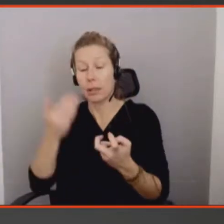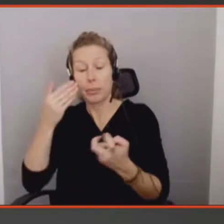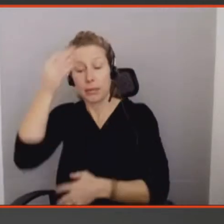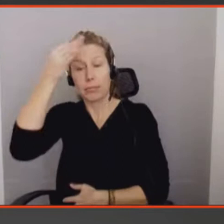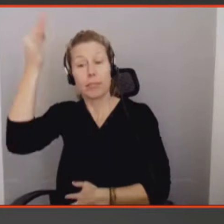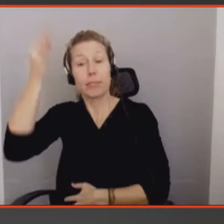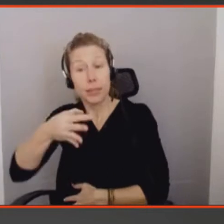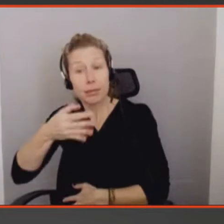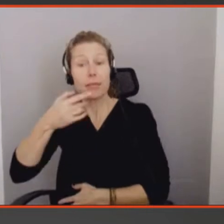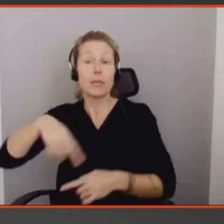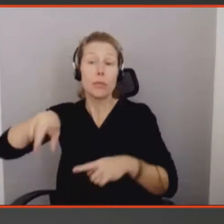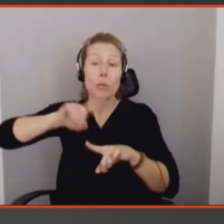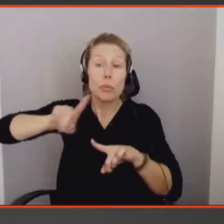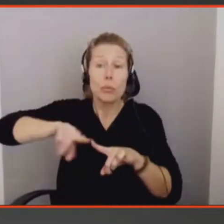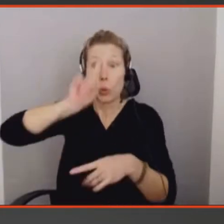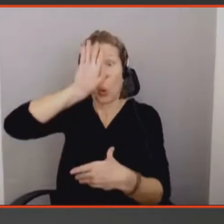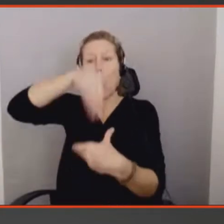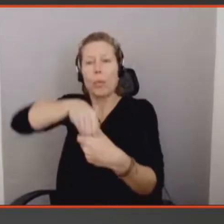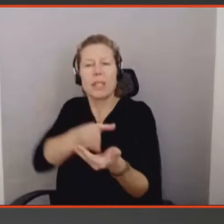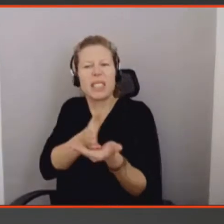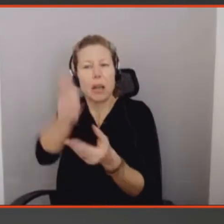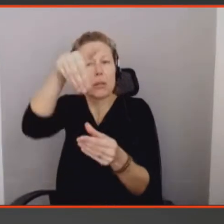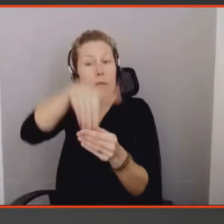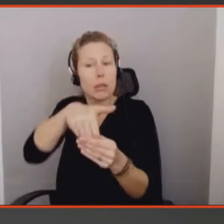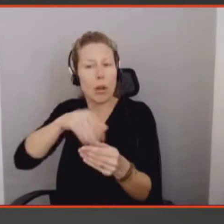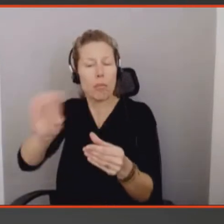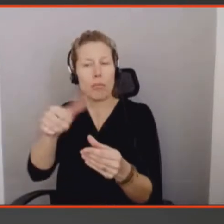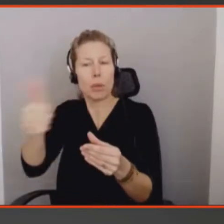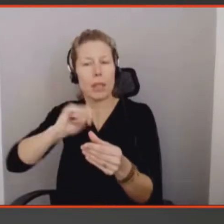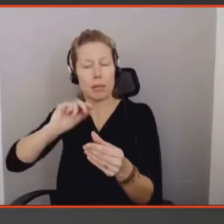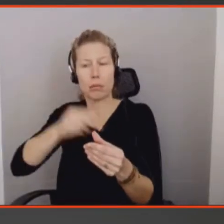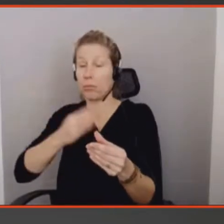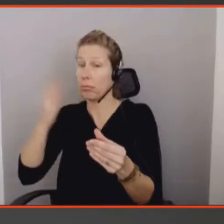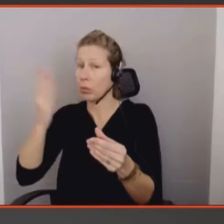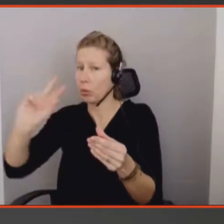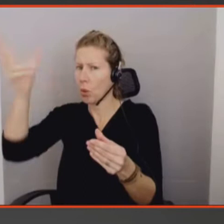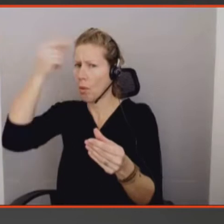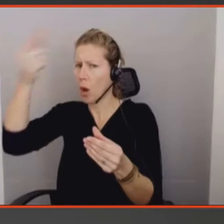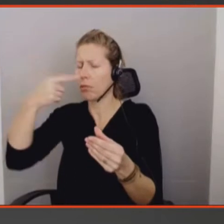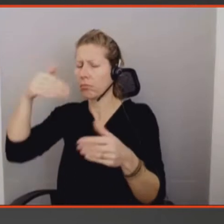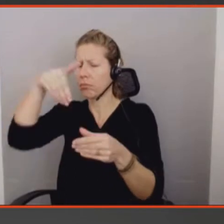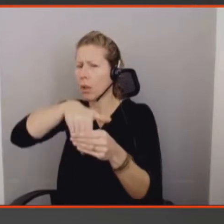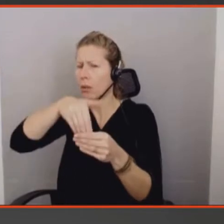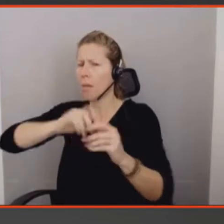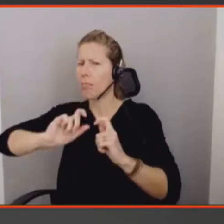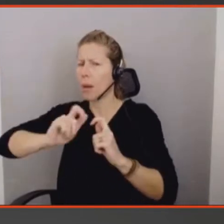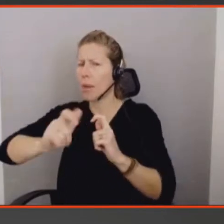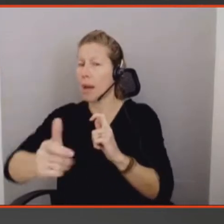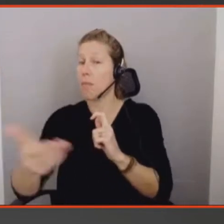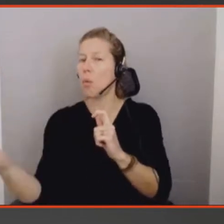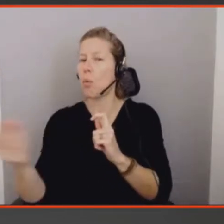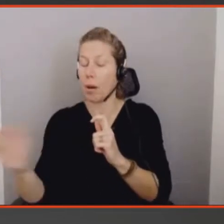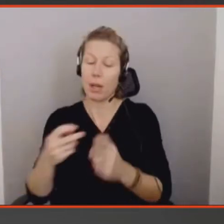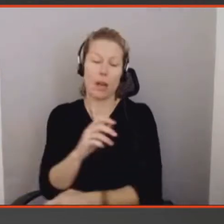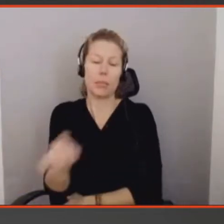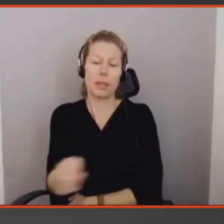il faut d'abord comprendre quels sont les mécanismes qui sont en jeu. Donc, si le fait d'avoir du sens, ça peut paraître très personnel, je suis sûre que si